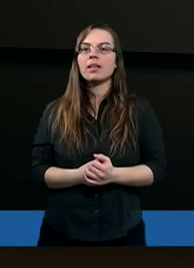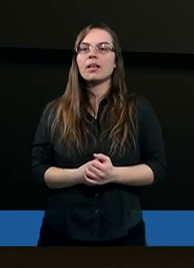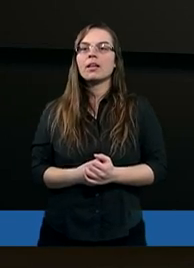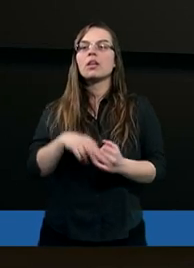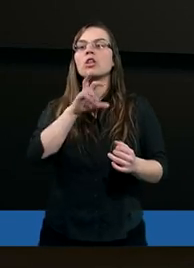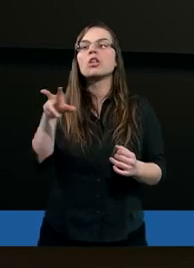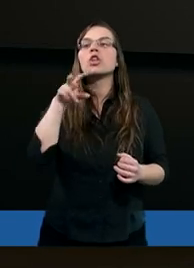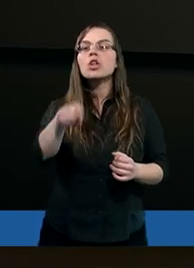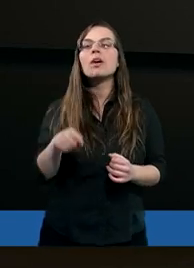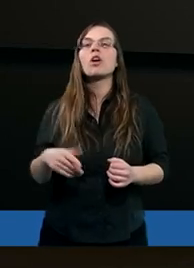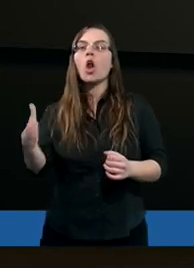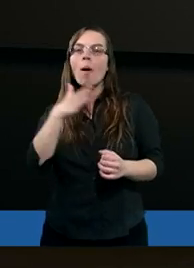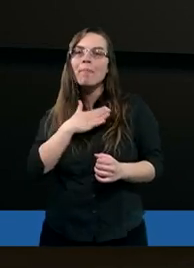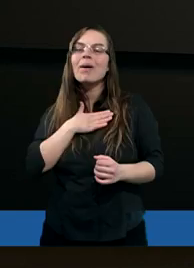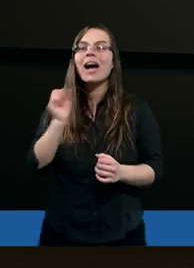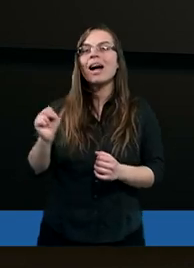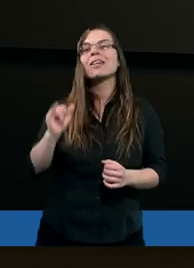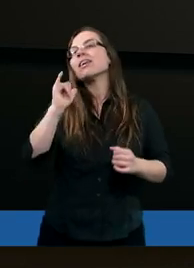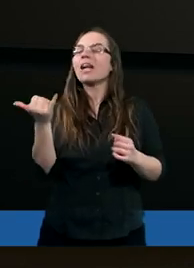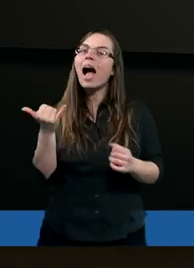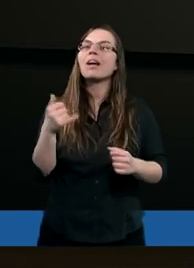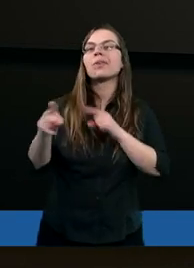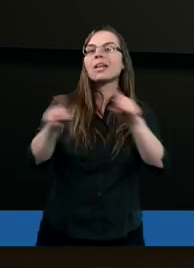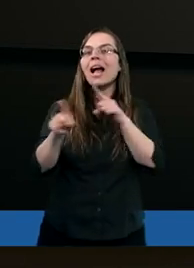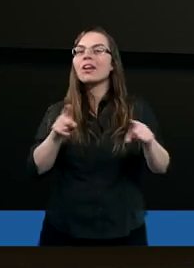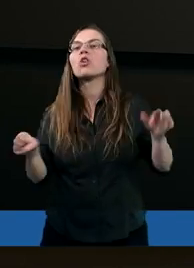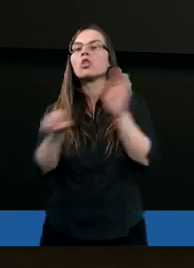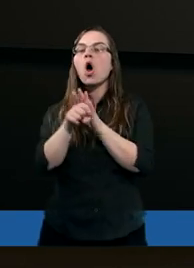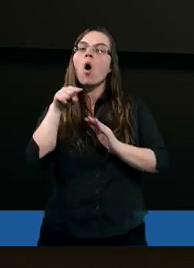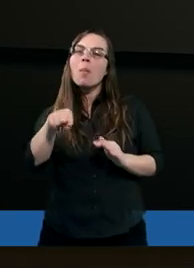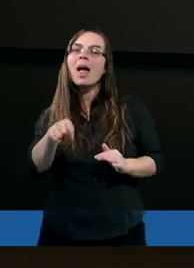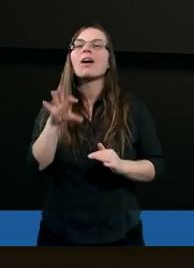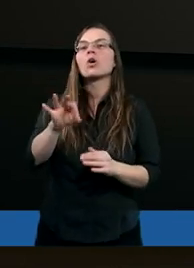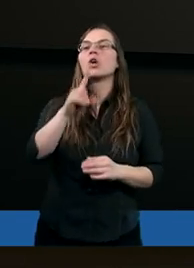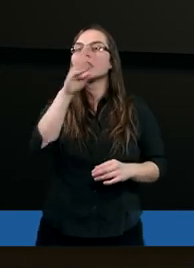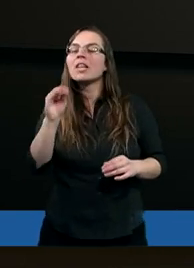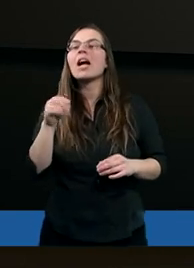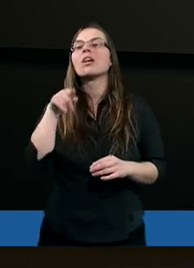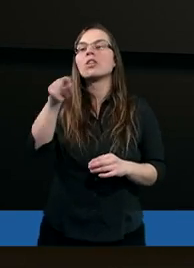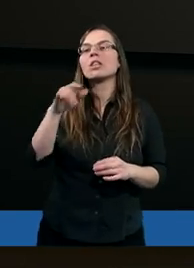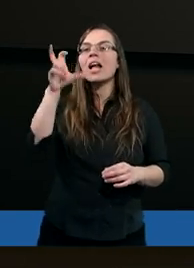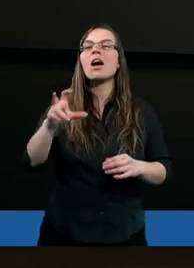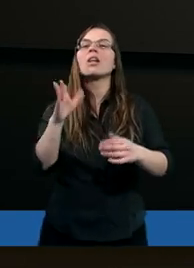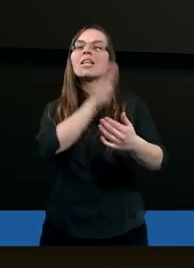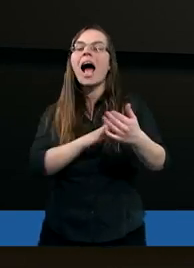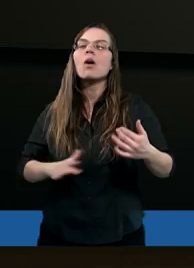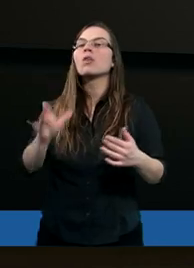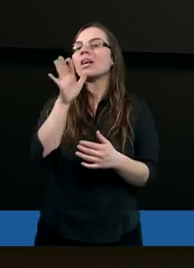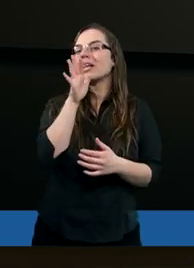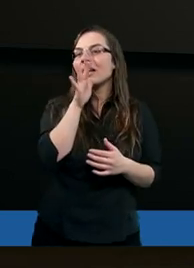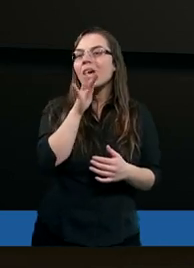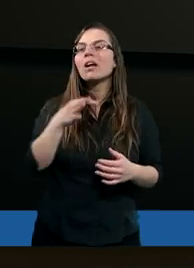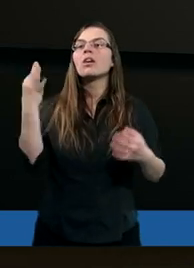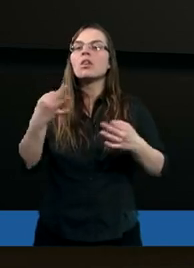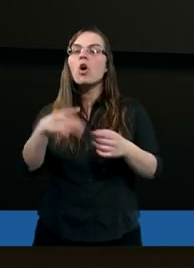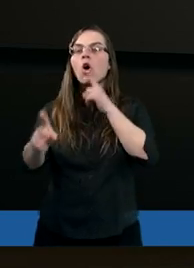Czy to ma jakieś znaczenie do tego, że istniał naród izraelski,